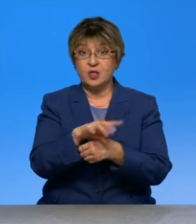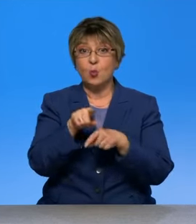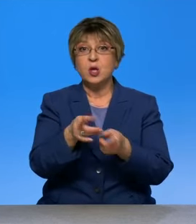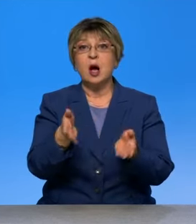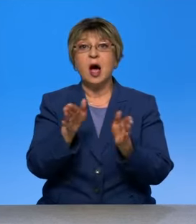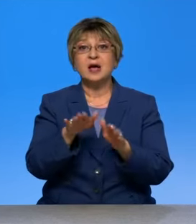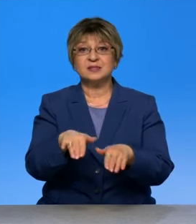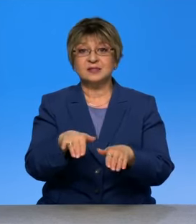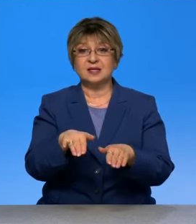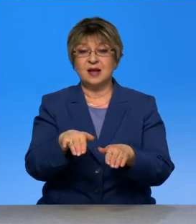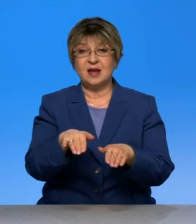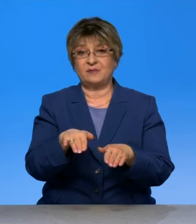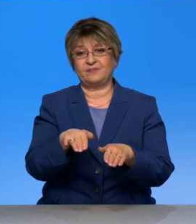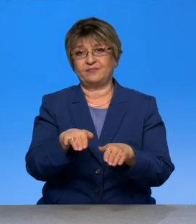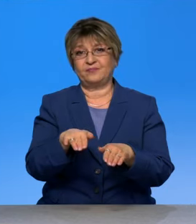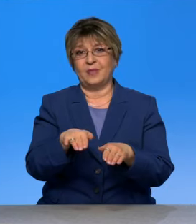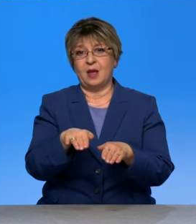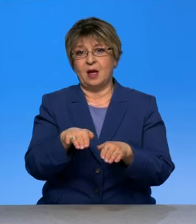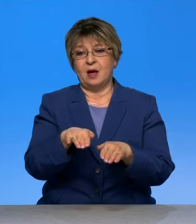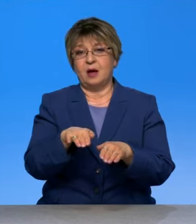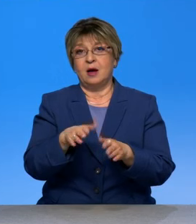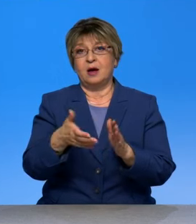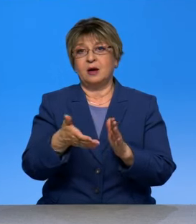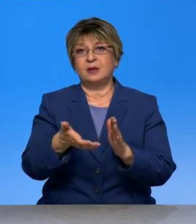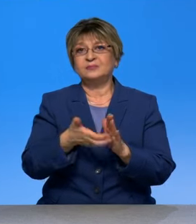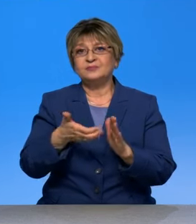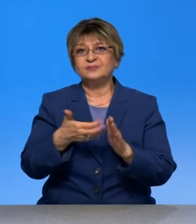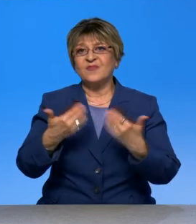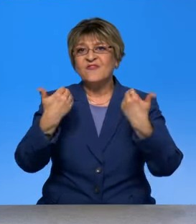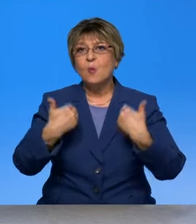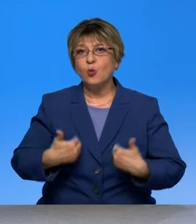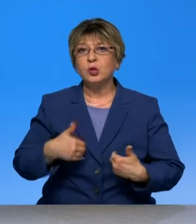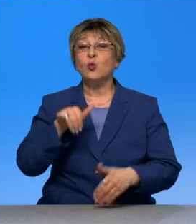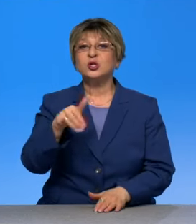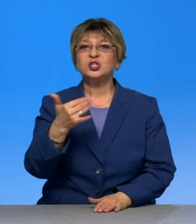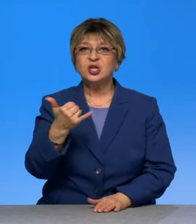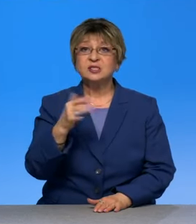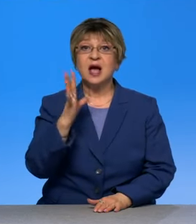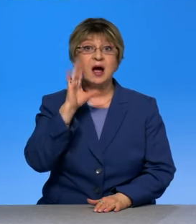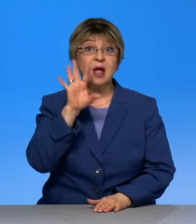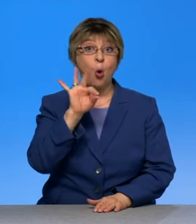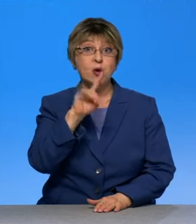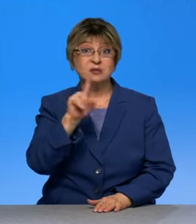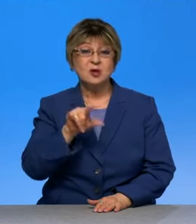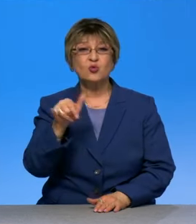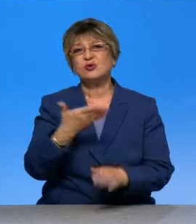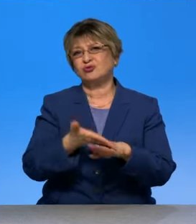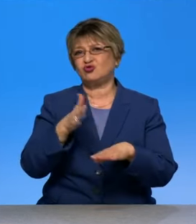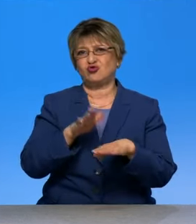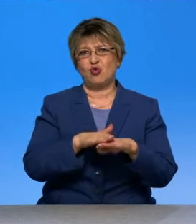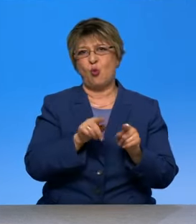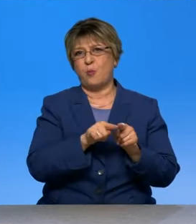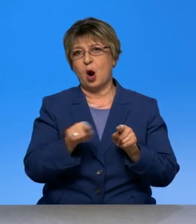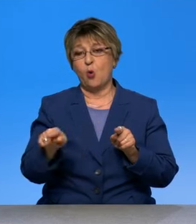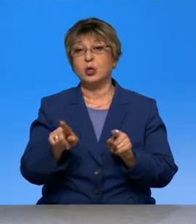дефекты в иммунной системе. И вот сейчас банальный ОРЗ и тяжело протекает. Это первое. Второе еще, что сейчас будем еще